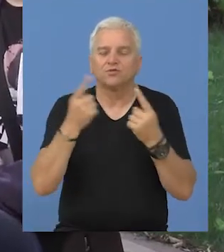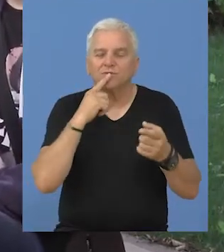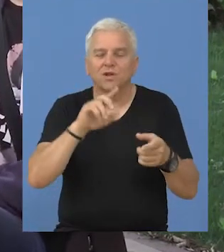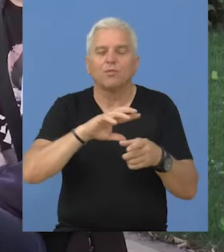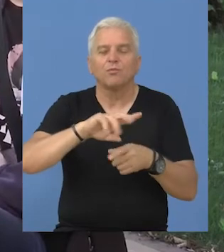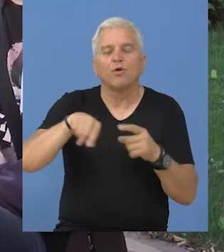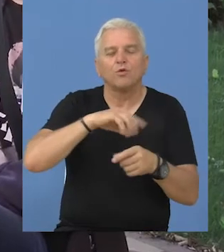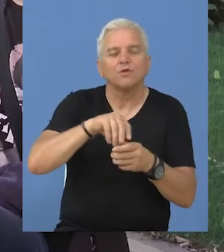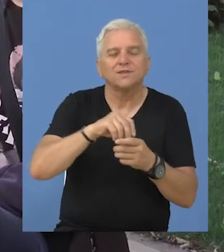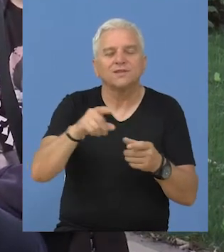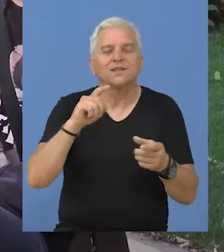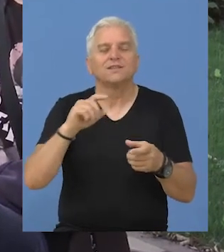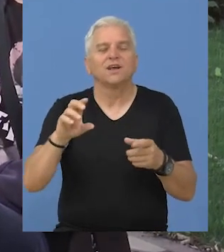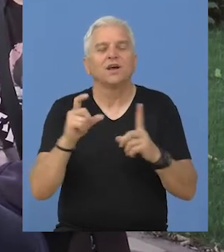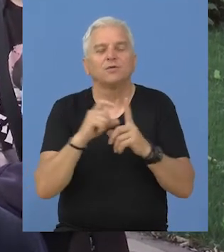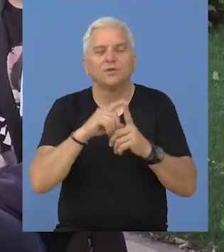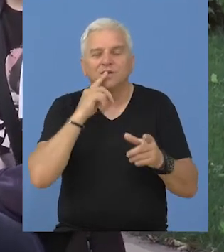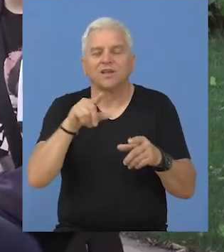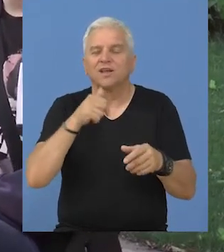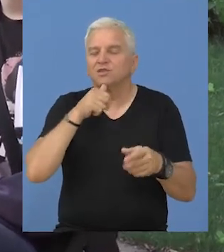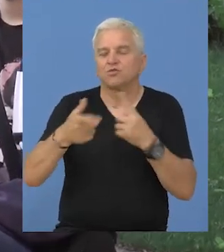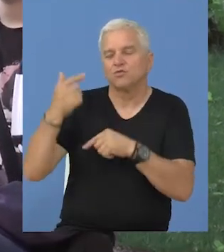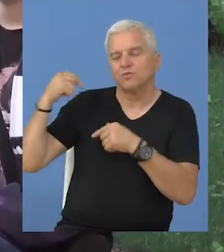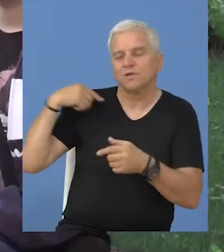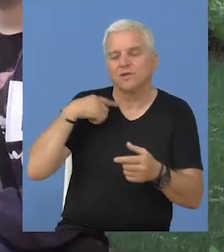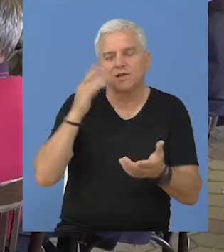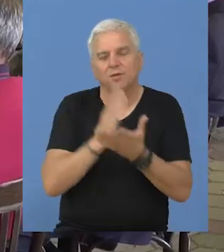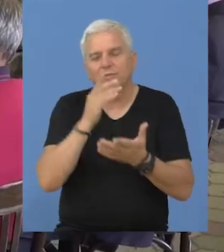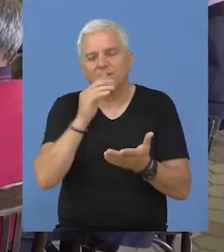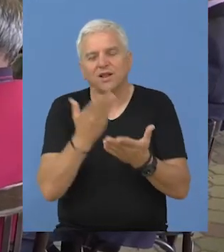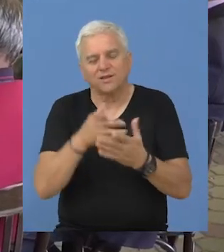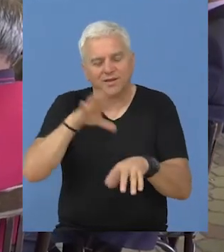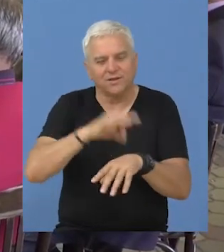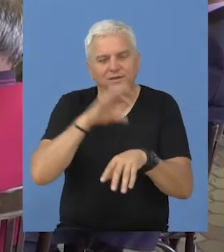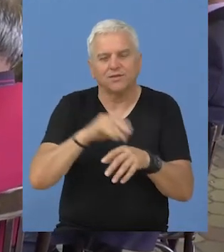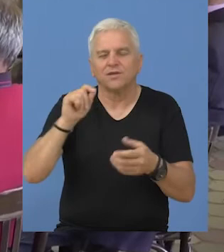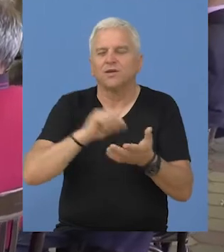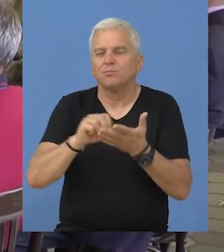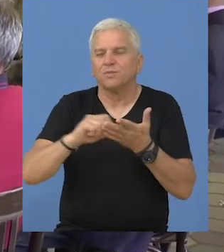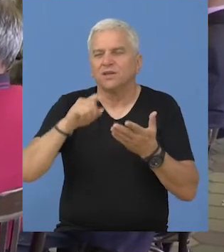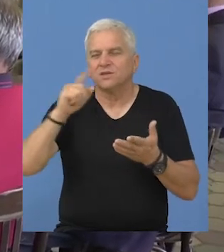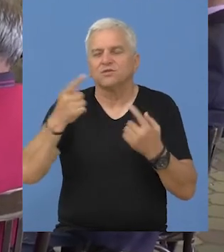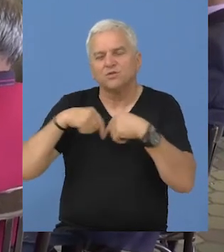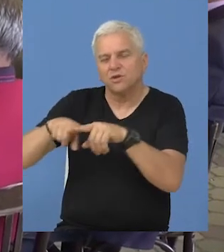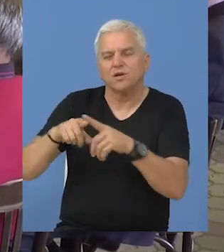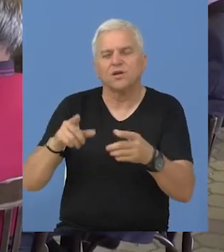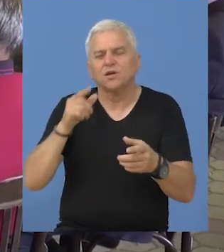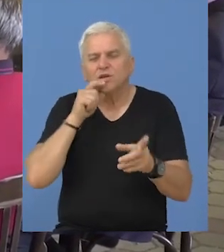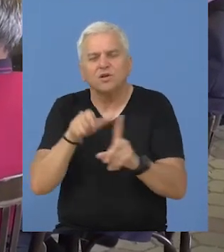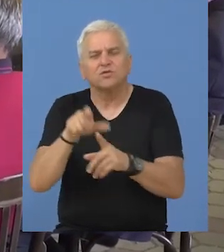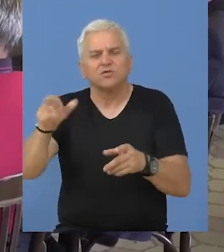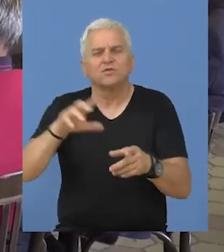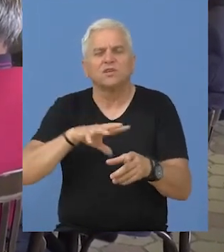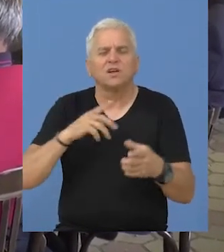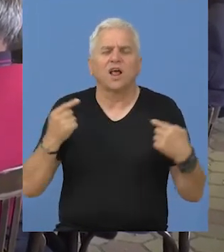Sudbina porodice Dunđerski kao i sudbina njihove zaostavštine poslužila je kao inspiraciju autoru, a posebno